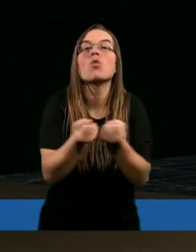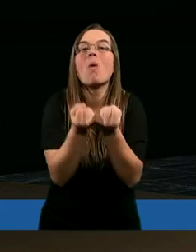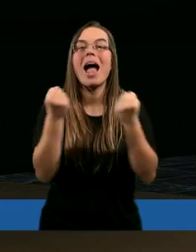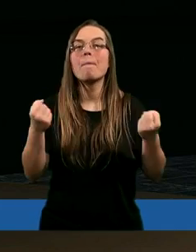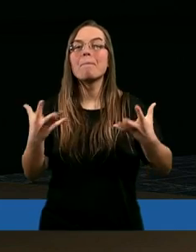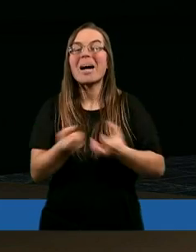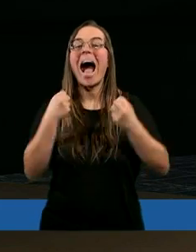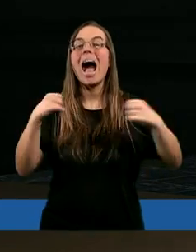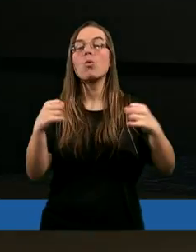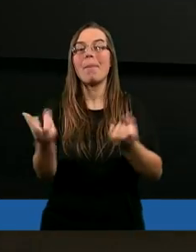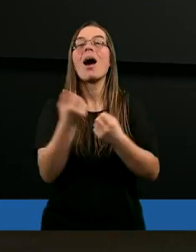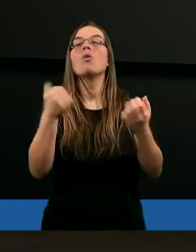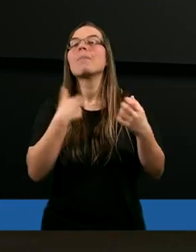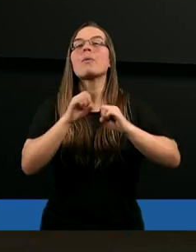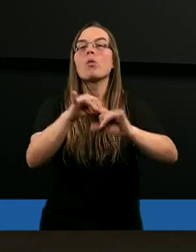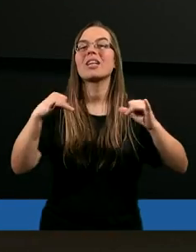anioła?